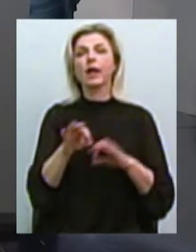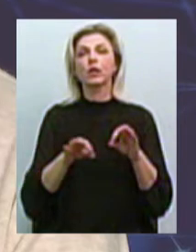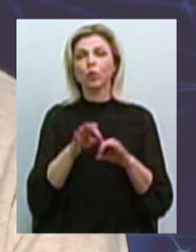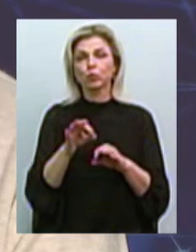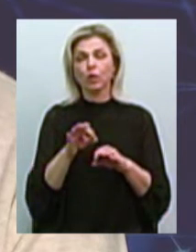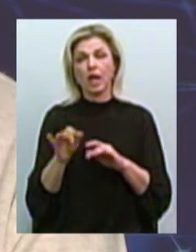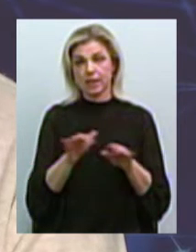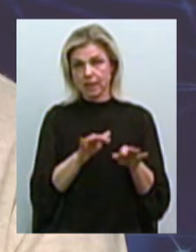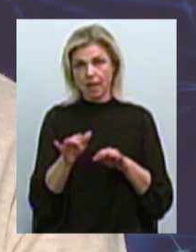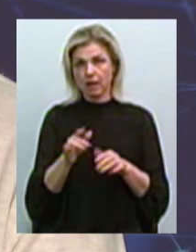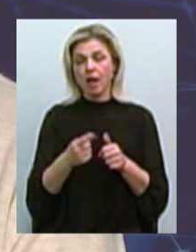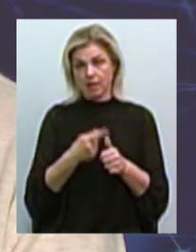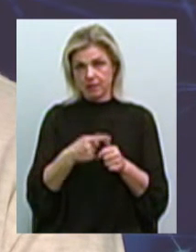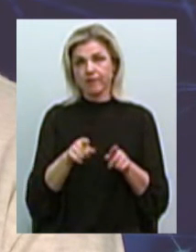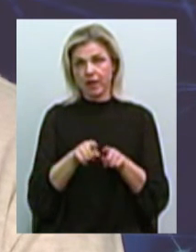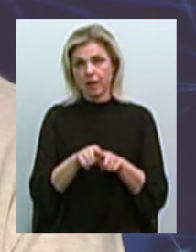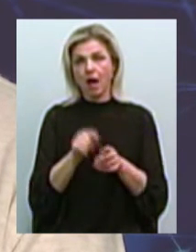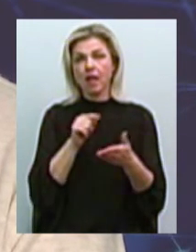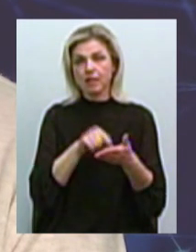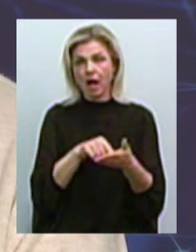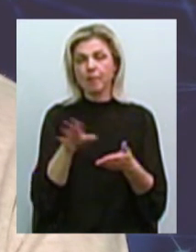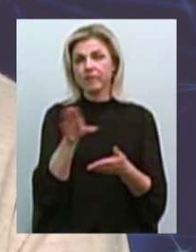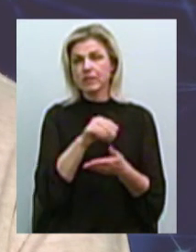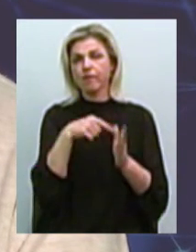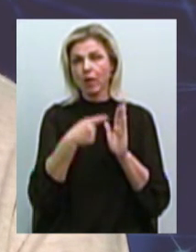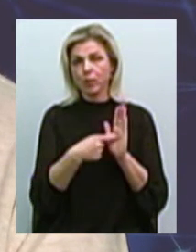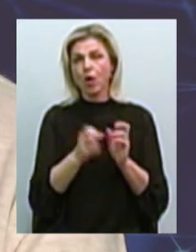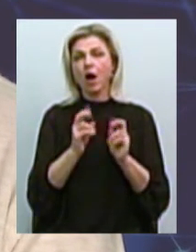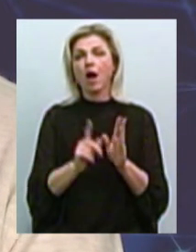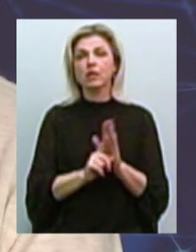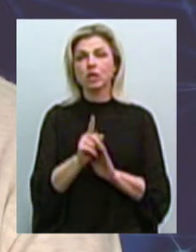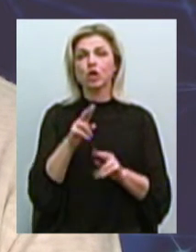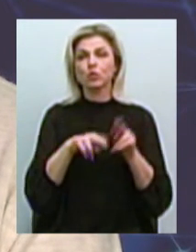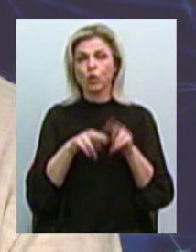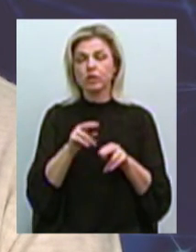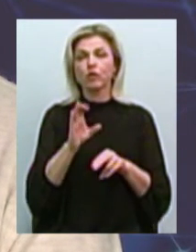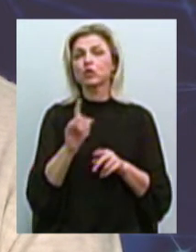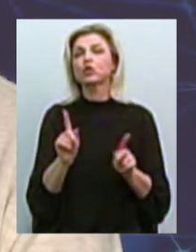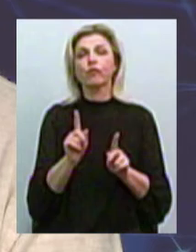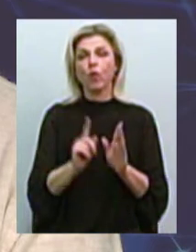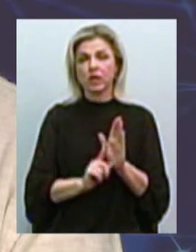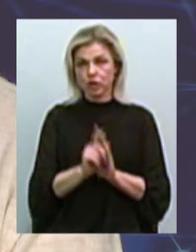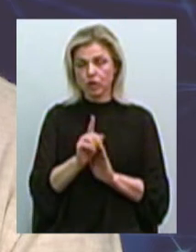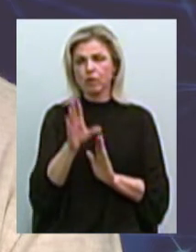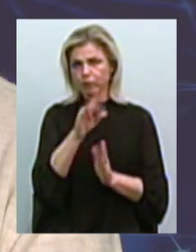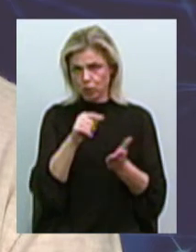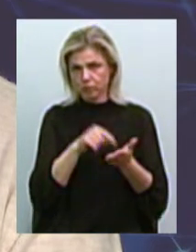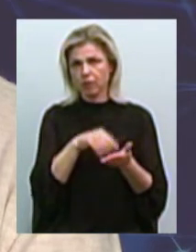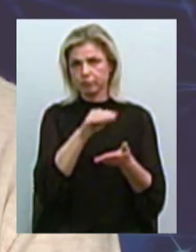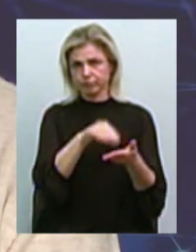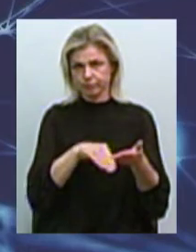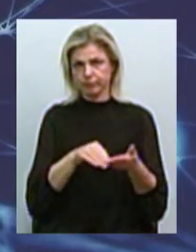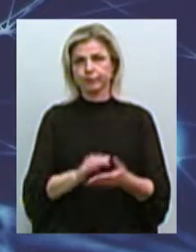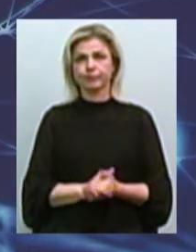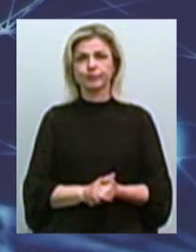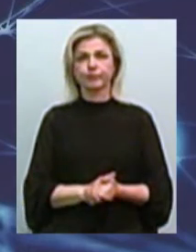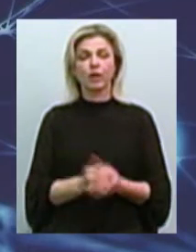деятельность, так он и называется, и там вот эти все вопросы, как людям начать строительство, с чего начать регламентированное. Ну,